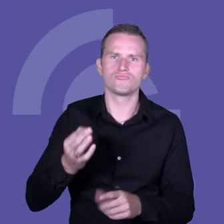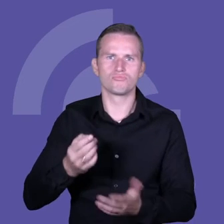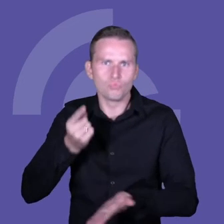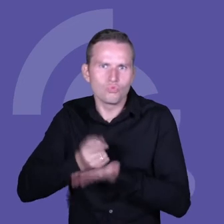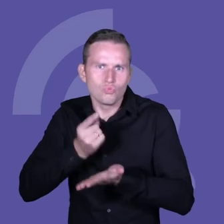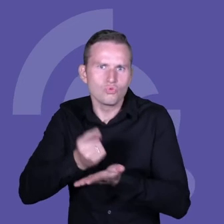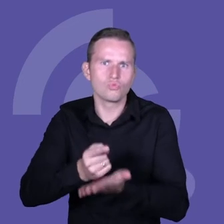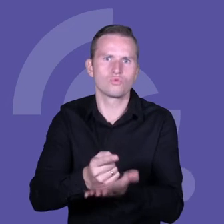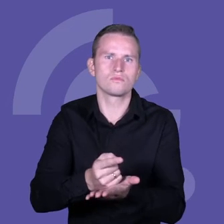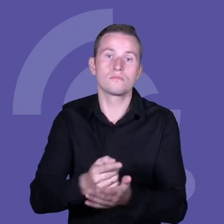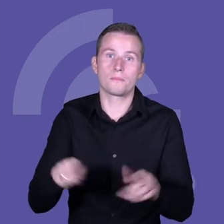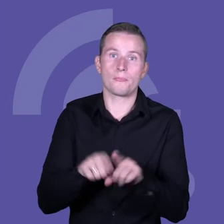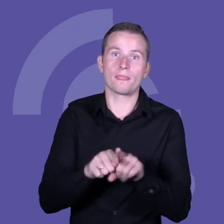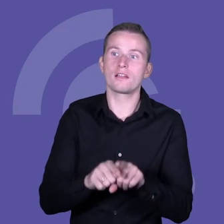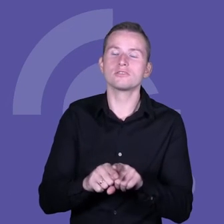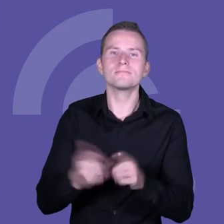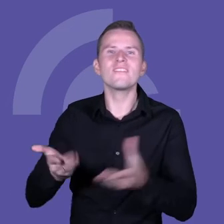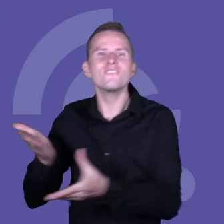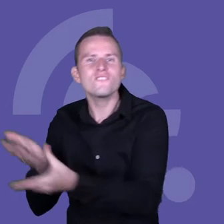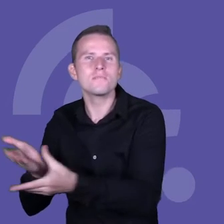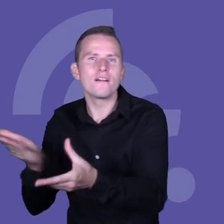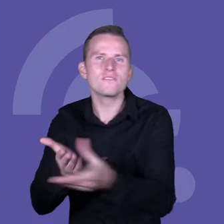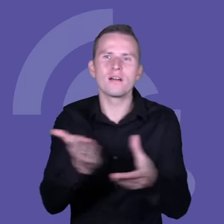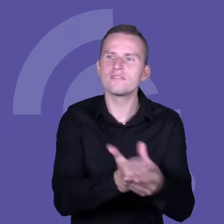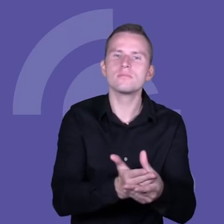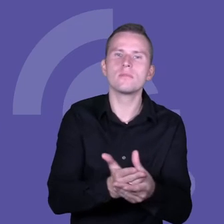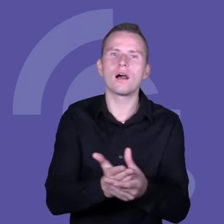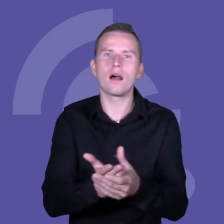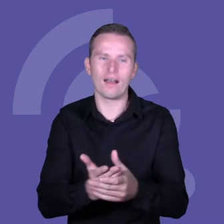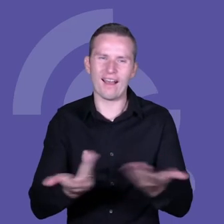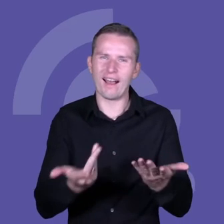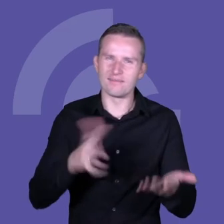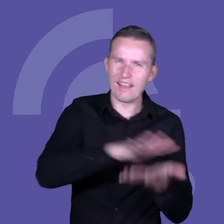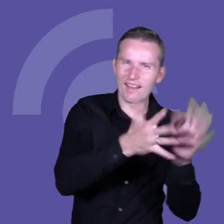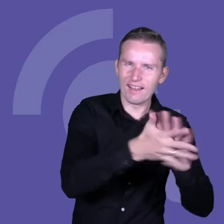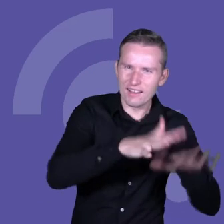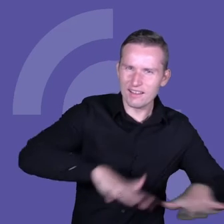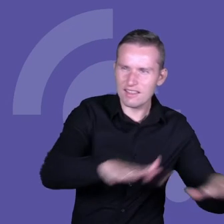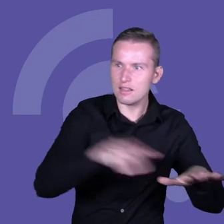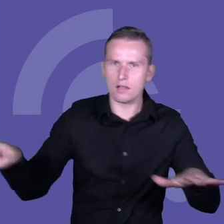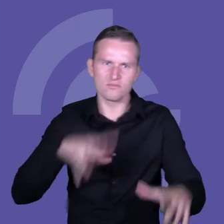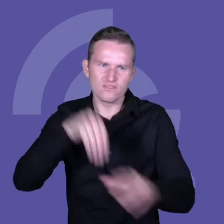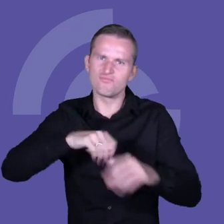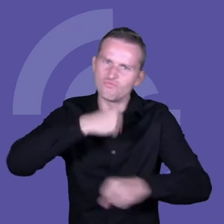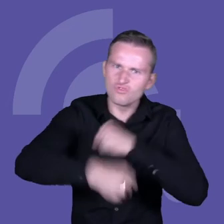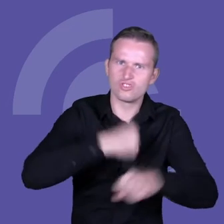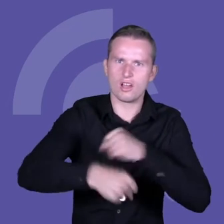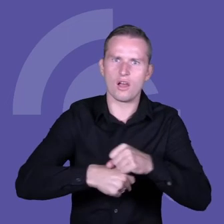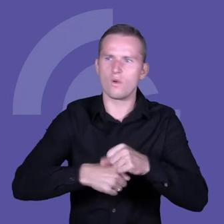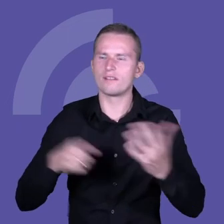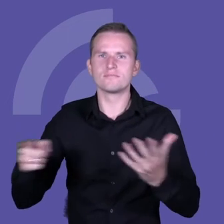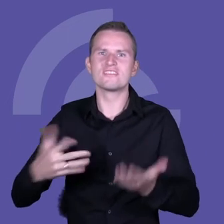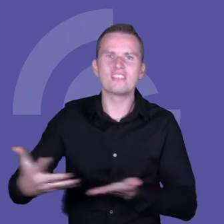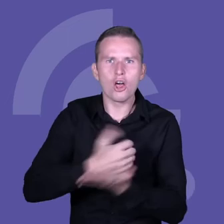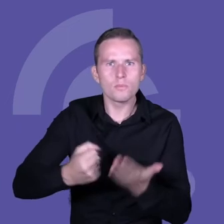powiększały swój udział w rynku, żeby te zarobki, marże na produktach były coraz lepsze.